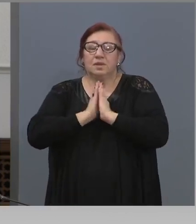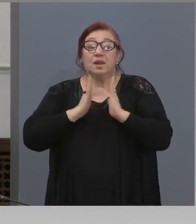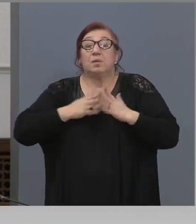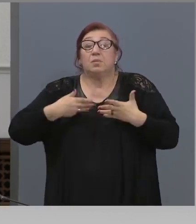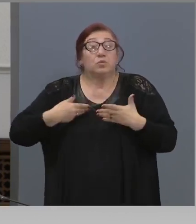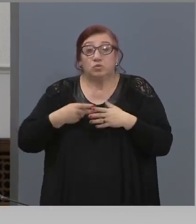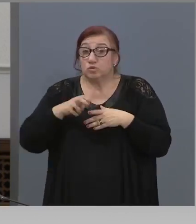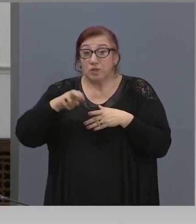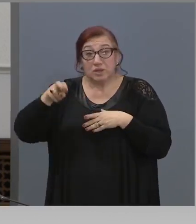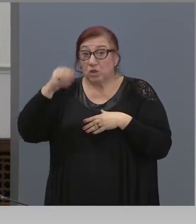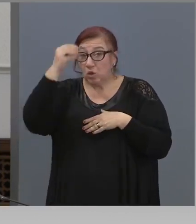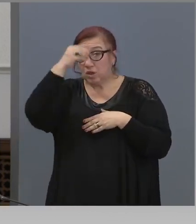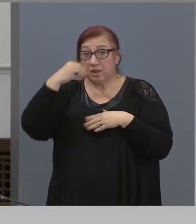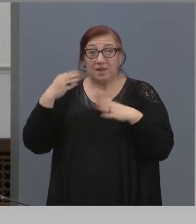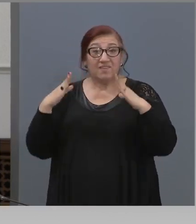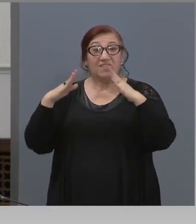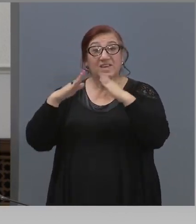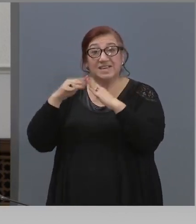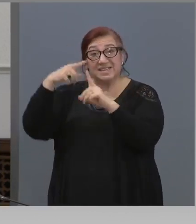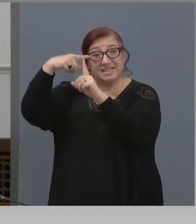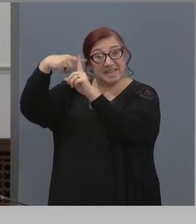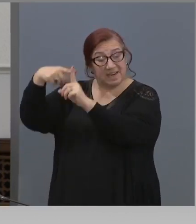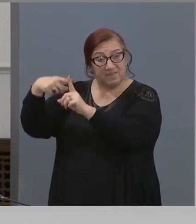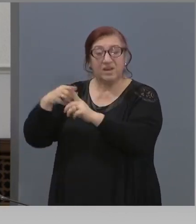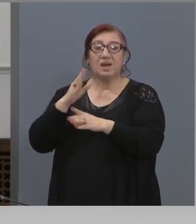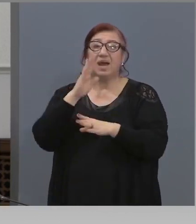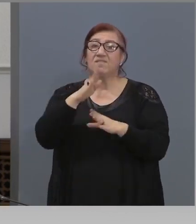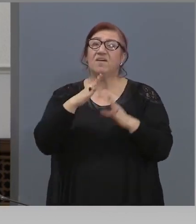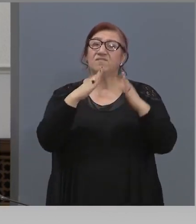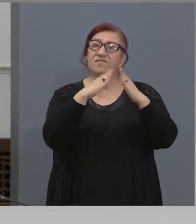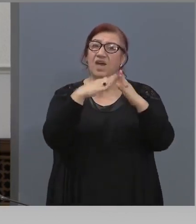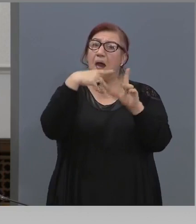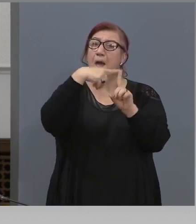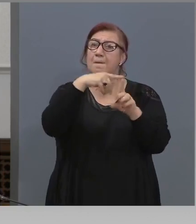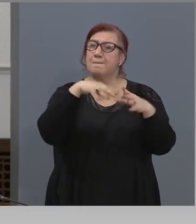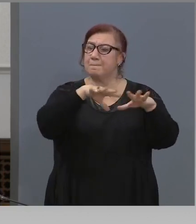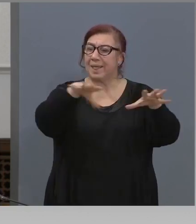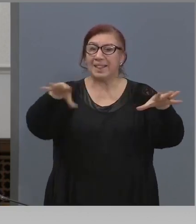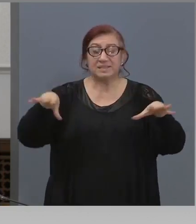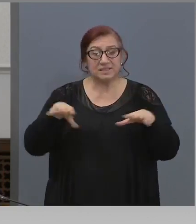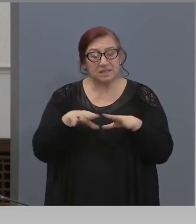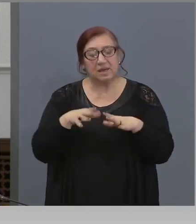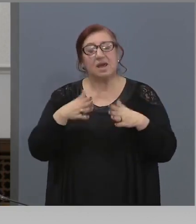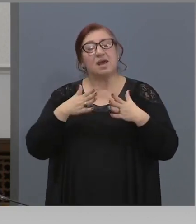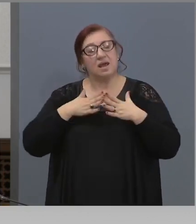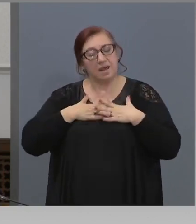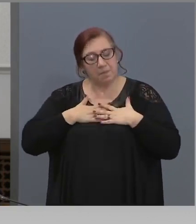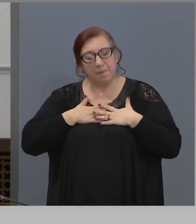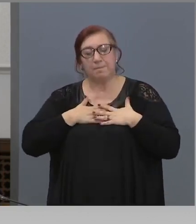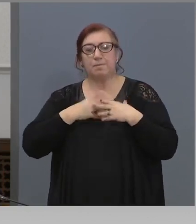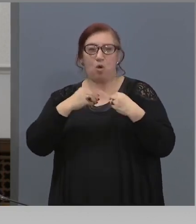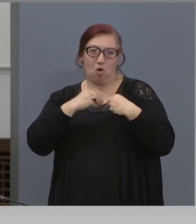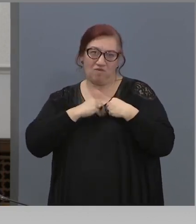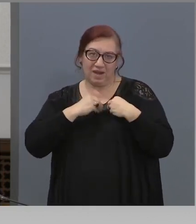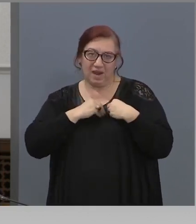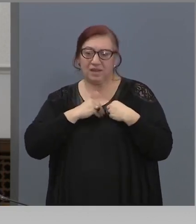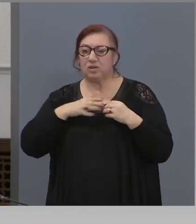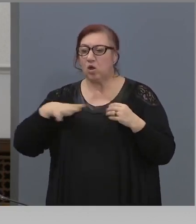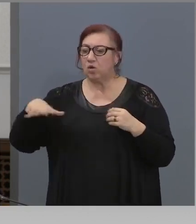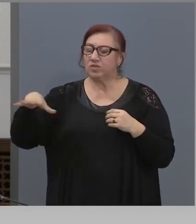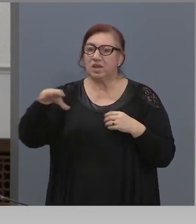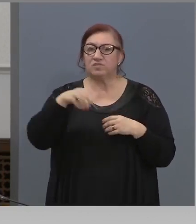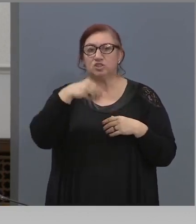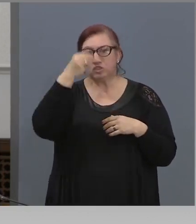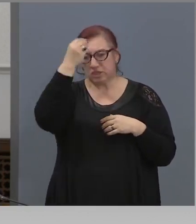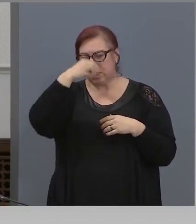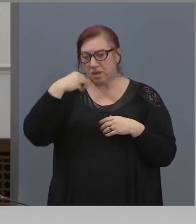до това, което има е нужно. И имам уверението на владиците, че